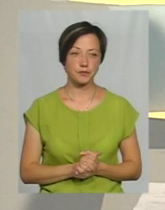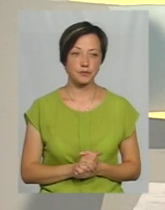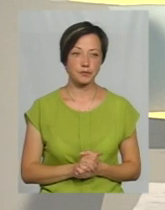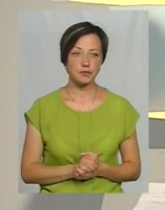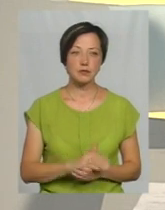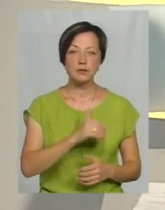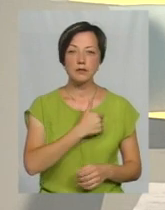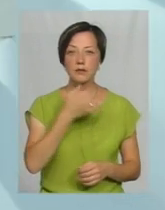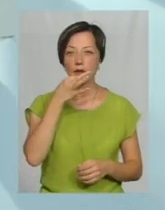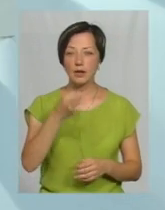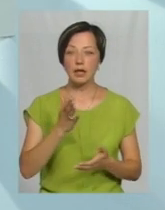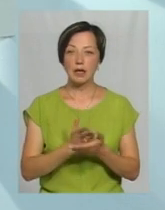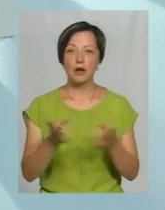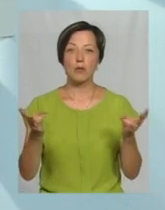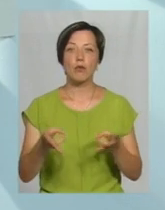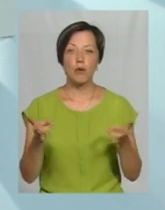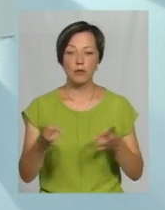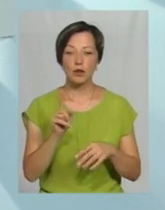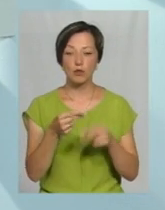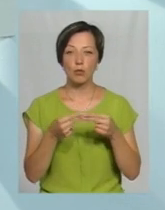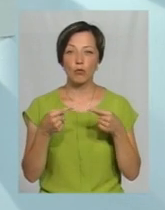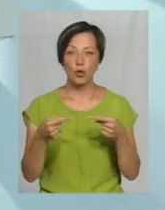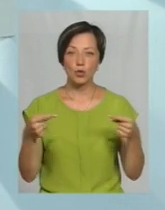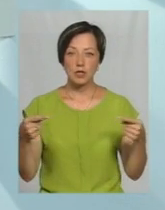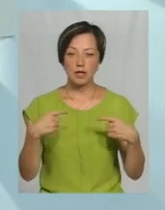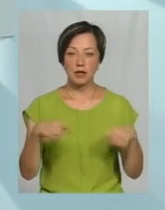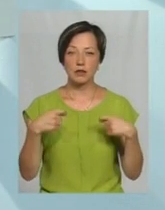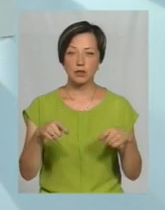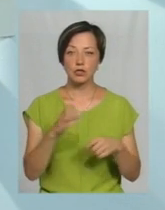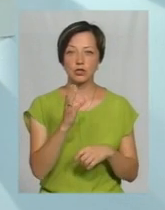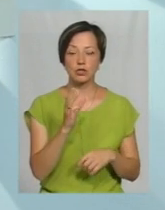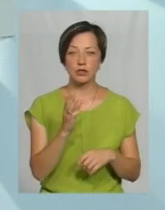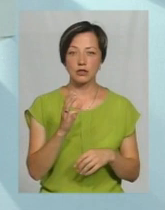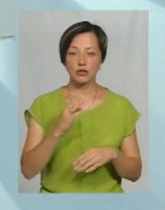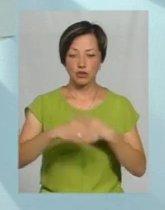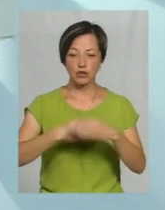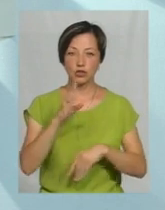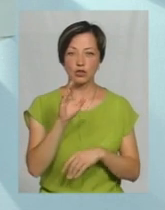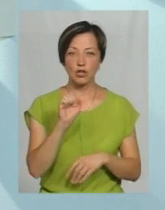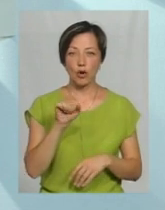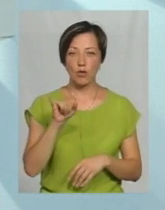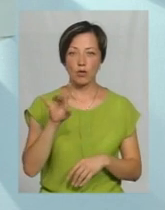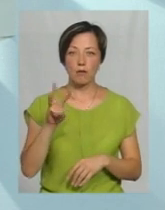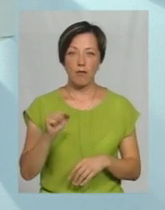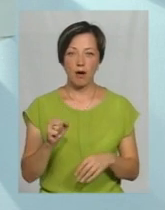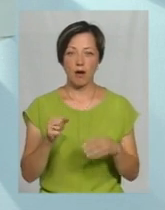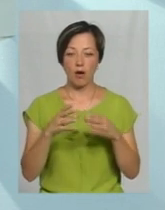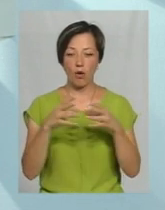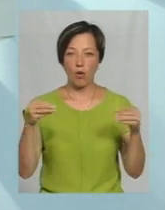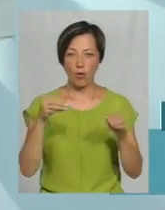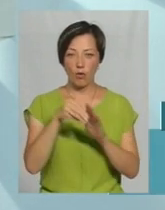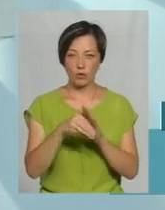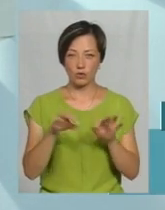Ну, я хочу сказати, що є попит на ту продукцію, яку реалізують. Та сама шаурма, це ті самі хот-доги. Люди